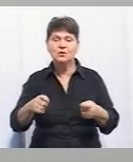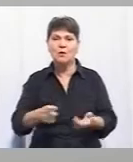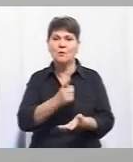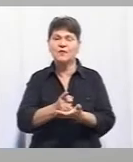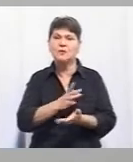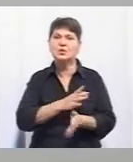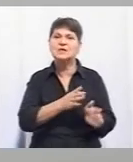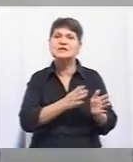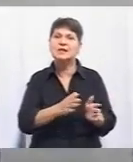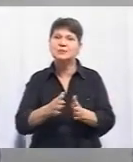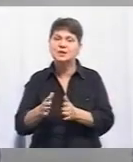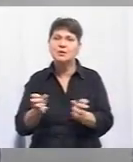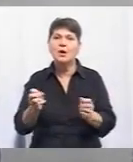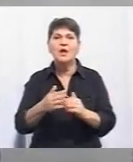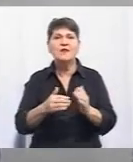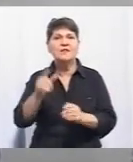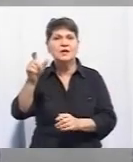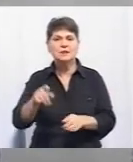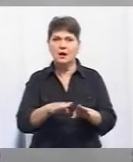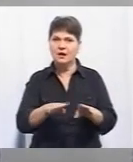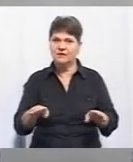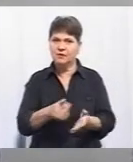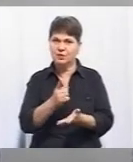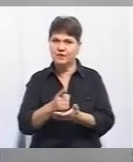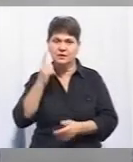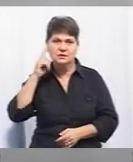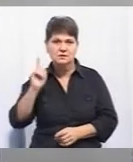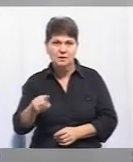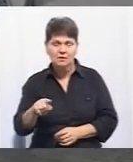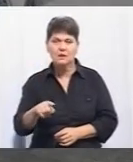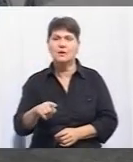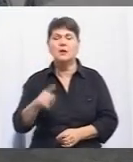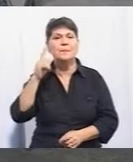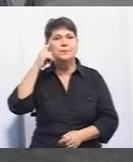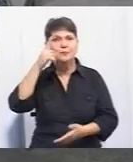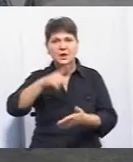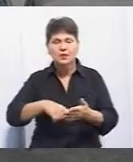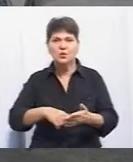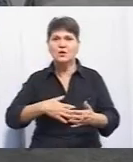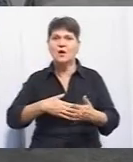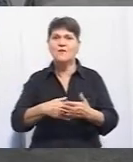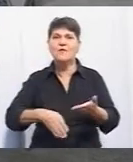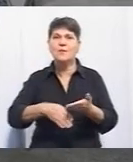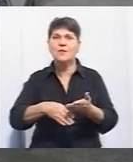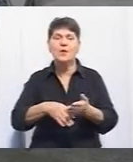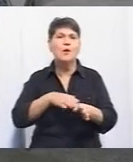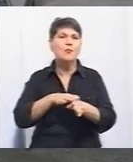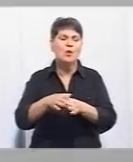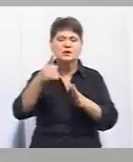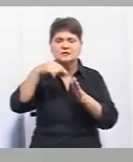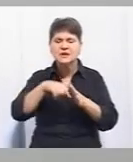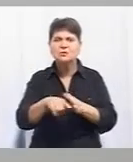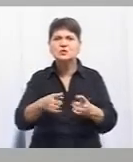стабільною, а фахівці мають мати відповідний професійний рівень. Ми переконані, що волонтерство не дає можливості людині повністю зануритися в сферу